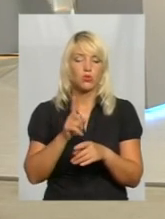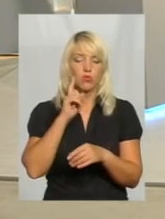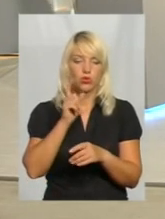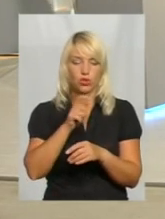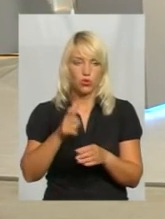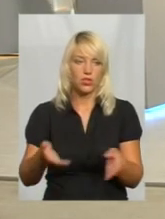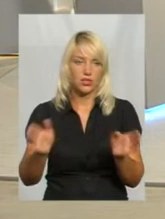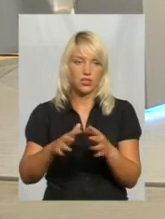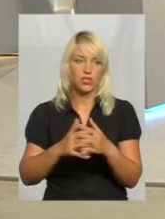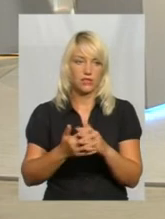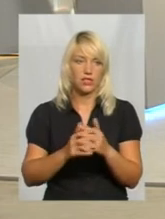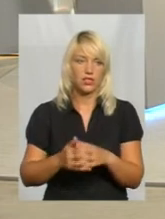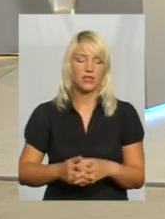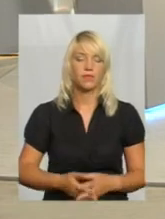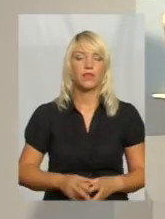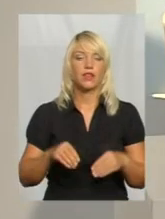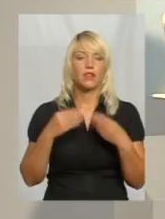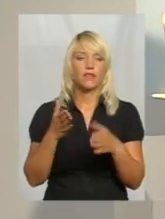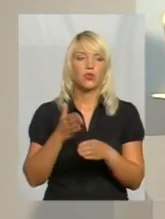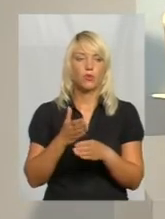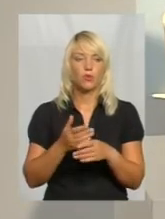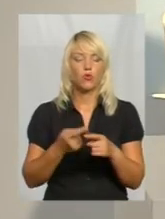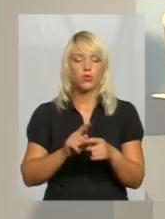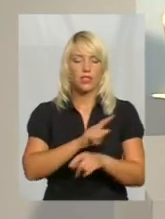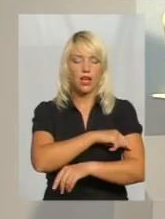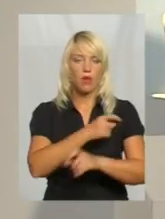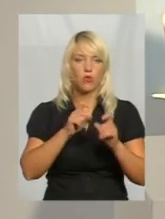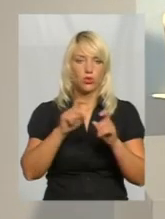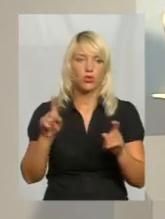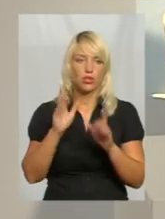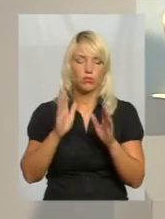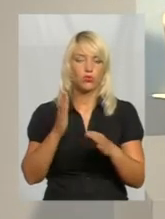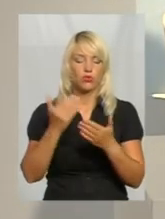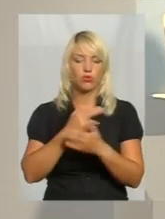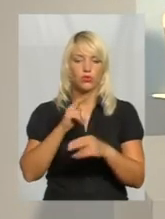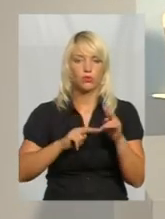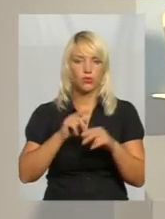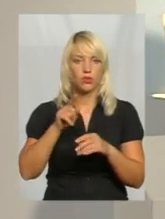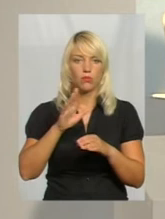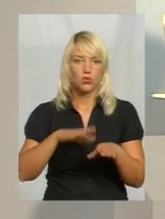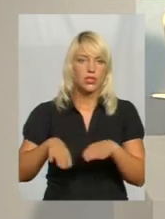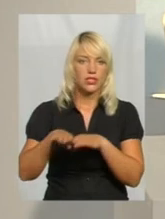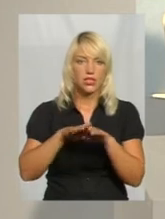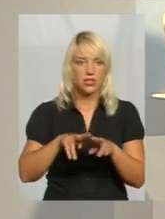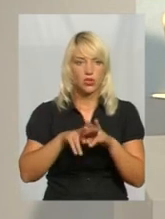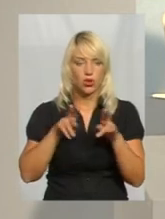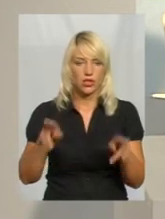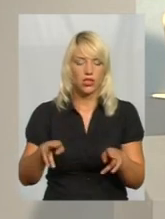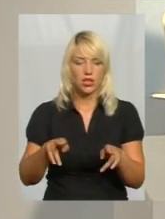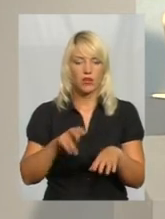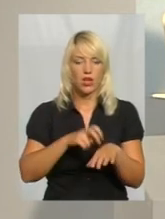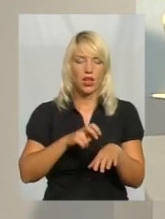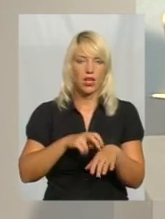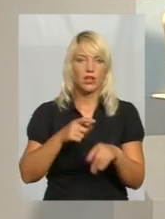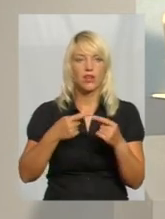селі і надавали допомогу. От в цих амбулаторіях, які будуть новозбудованими, там скрізь буде однаковий штат лікарів, чи все ж таки